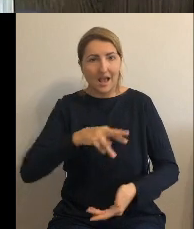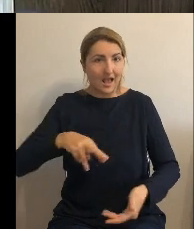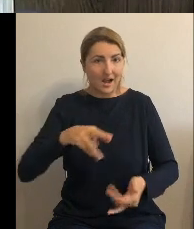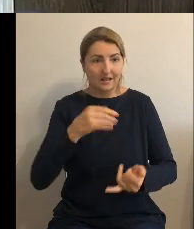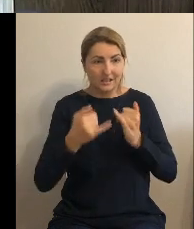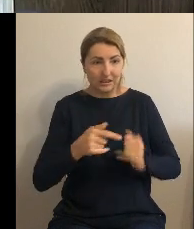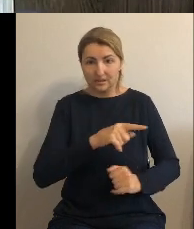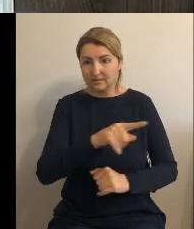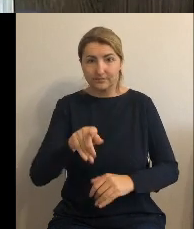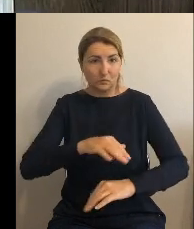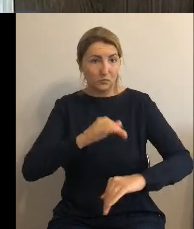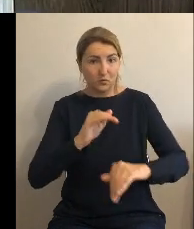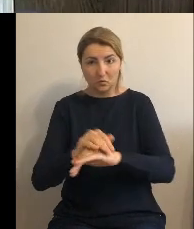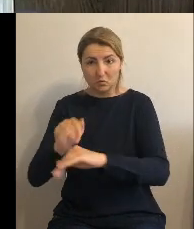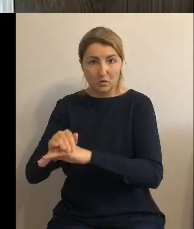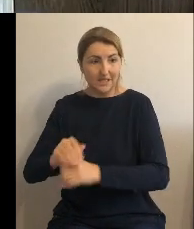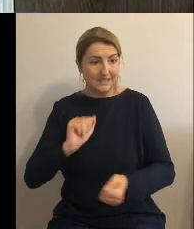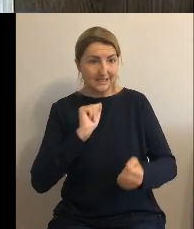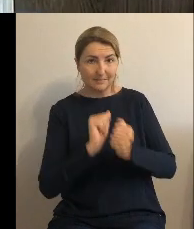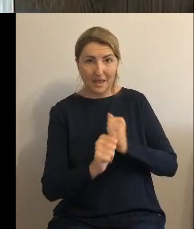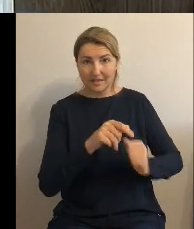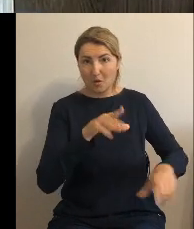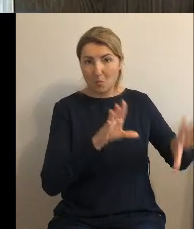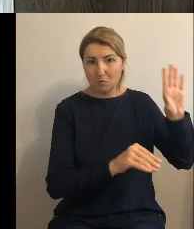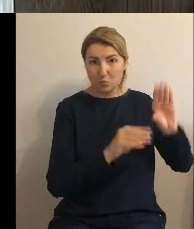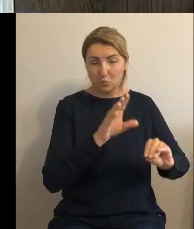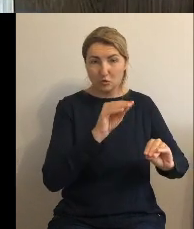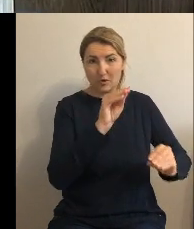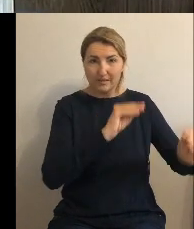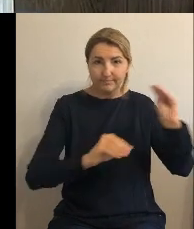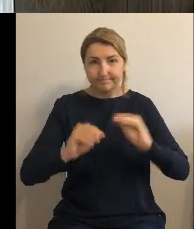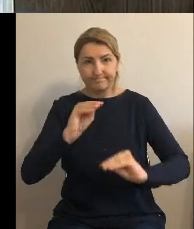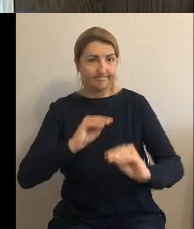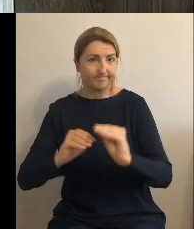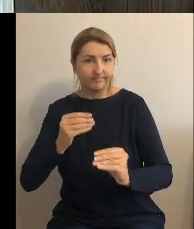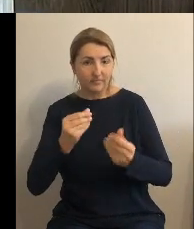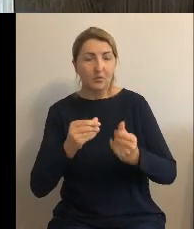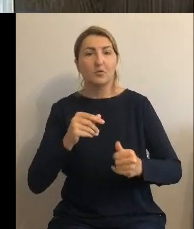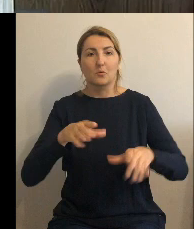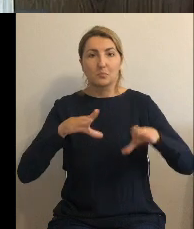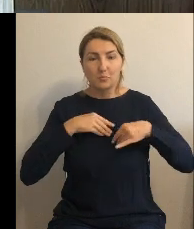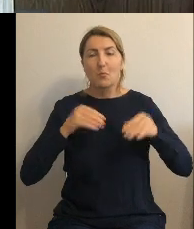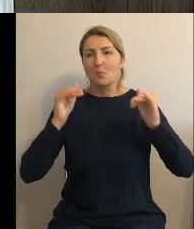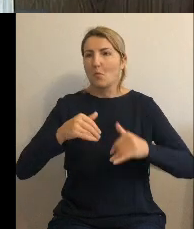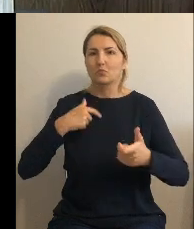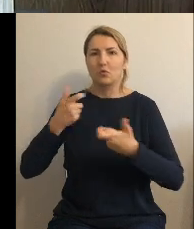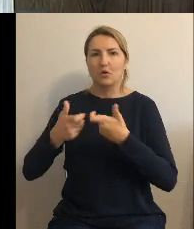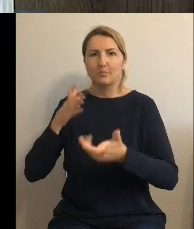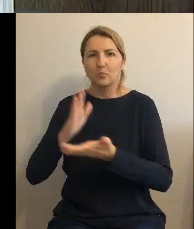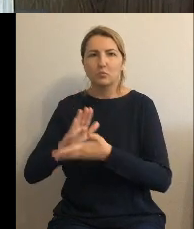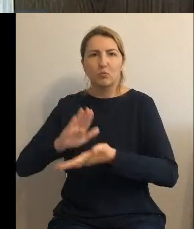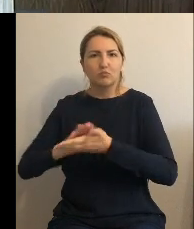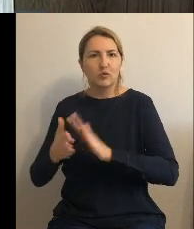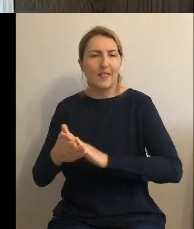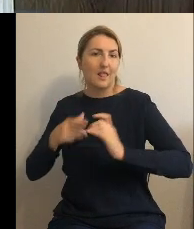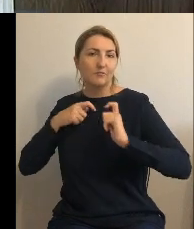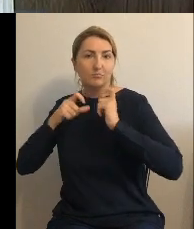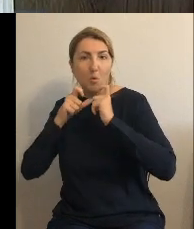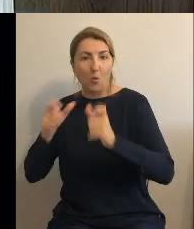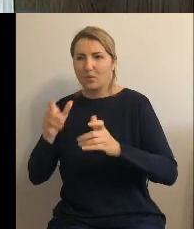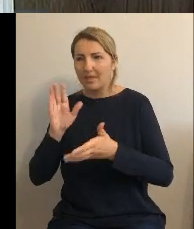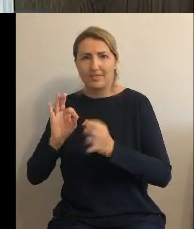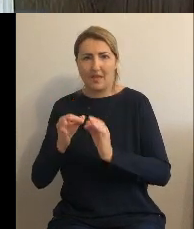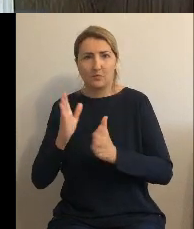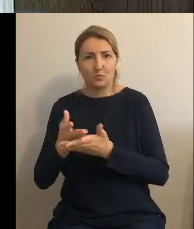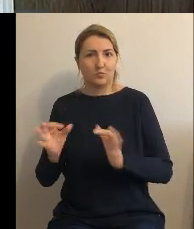my będziemy mogli przesunąć te środki i uruchomić procedurę przetargową już dzisiaj na dokumentację projektową.